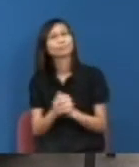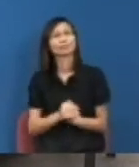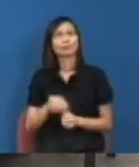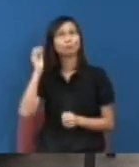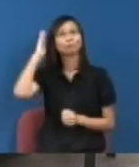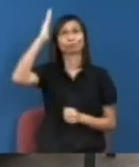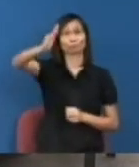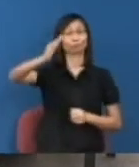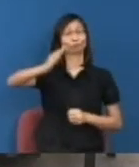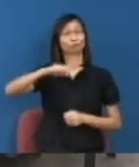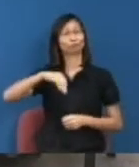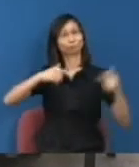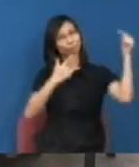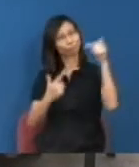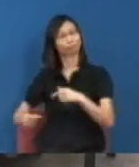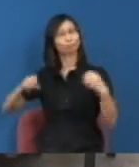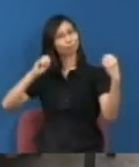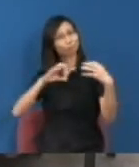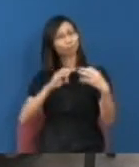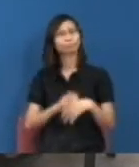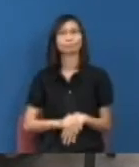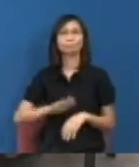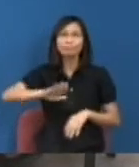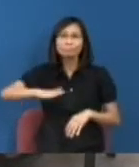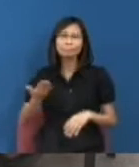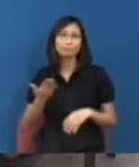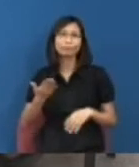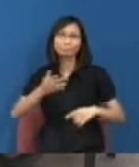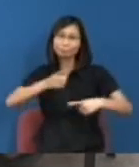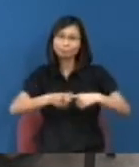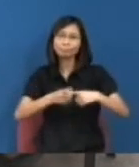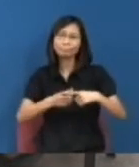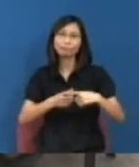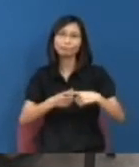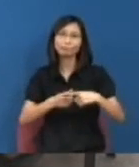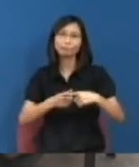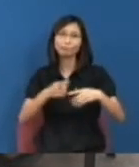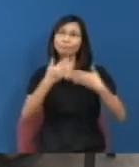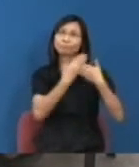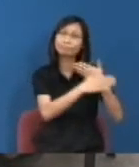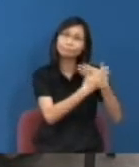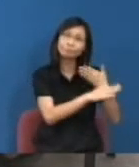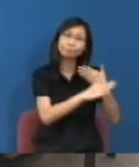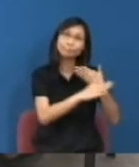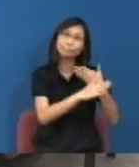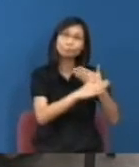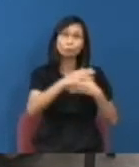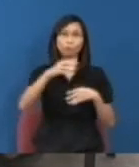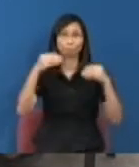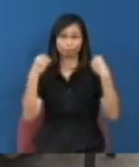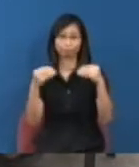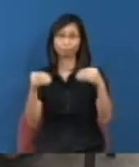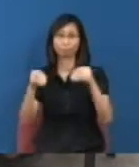有機會再說但是其實在另一個範疇在學術界牽著裡面